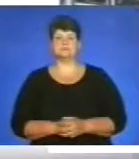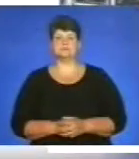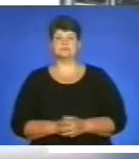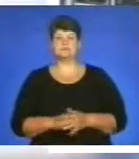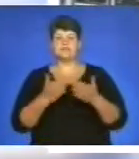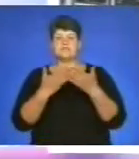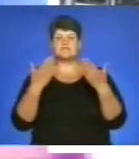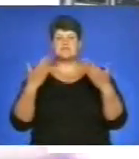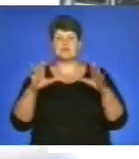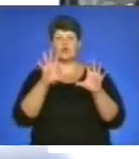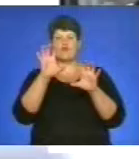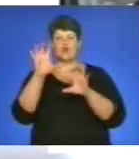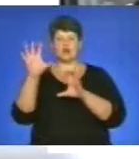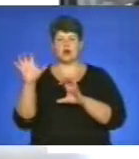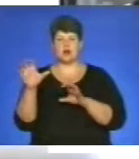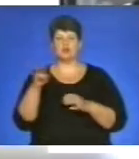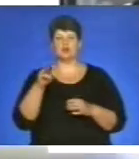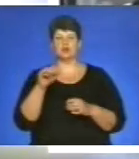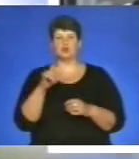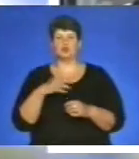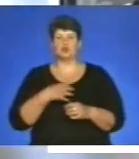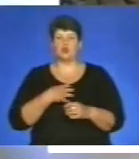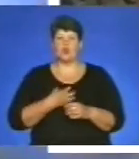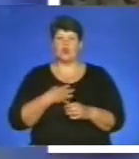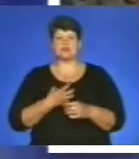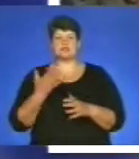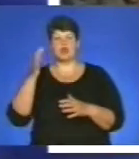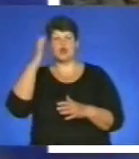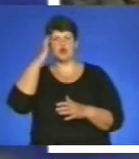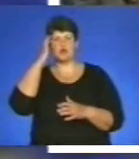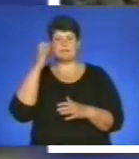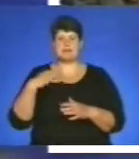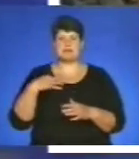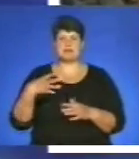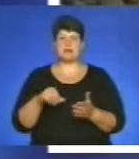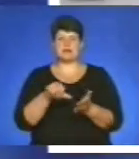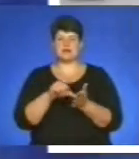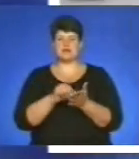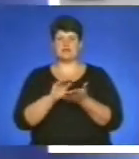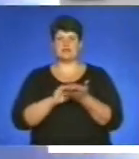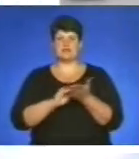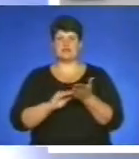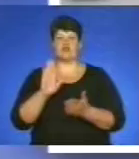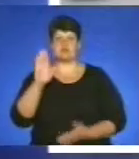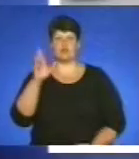Виставку фотографій під назвою «Туга за чорним і білим» представив заслужений журналіст України Василь Бурма.